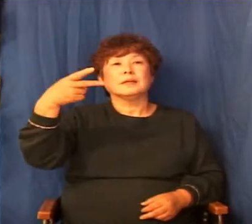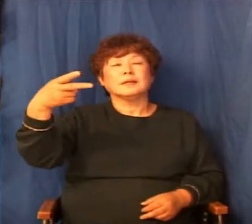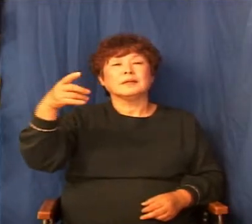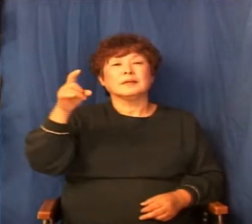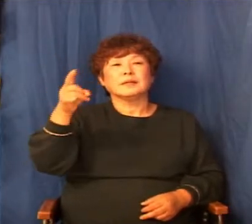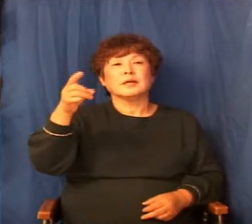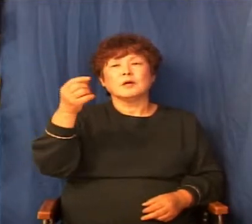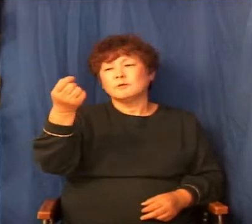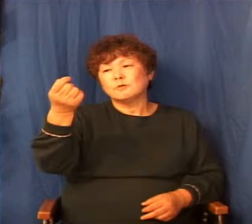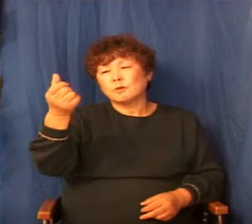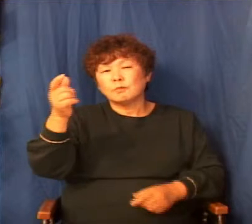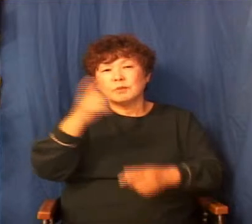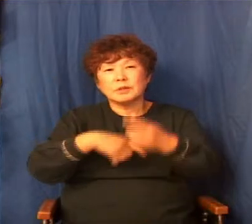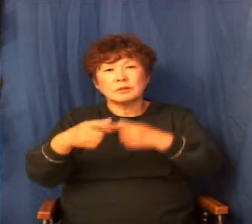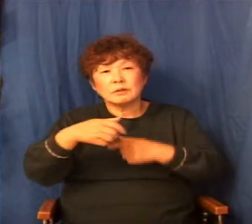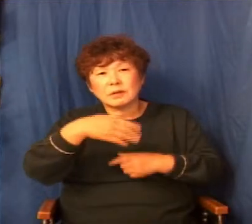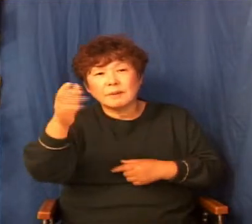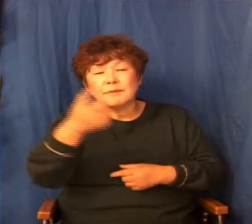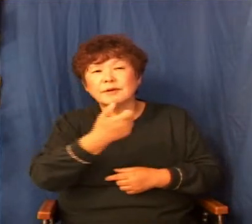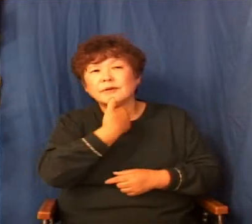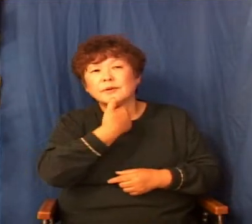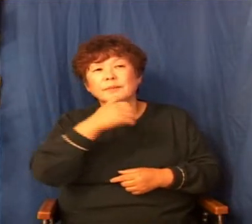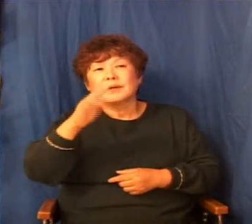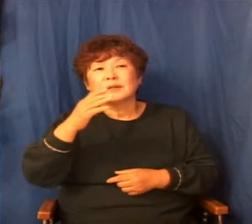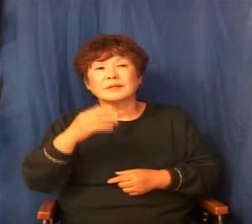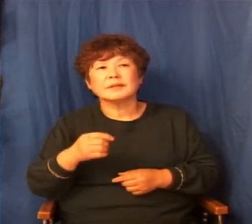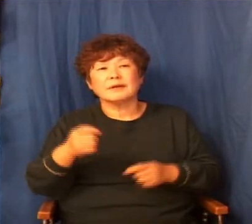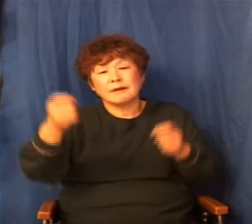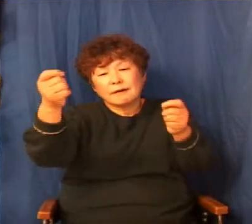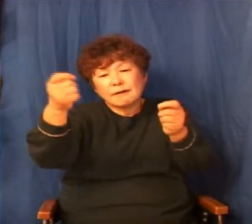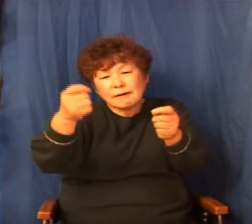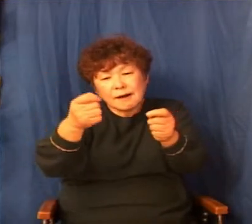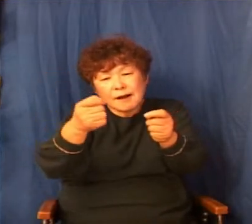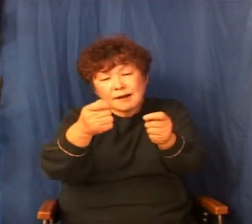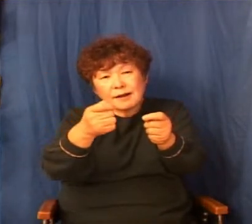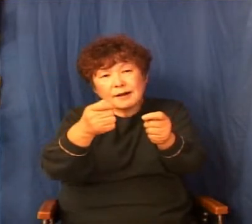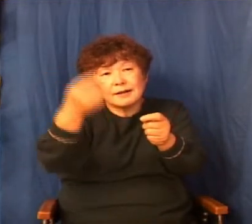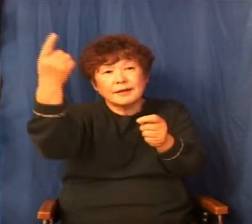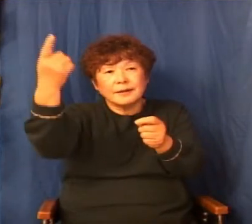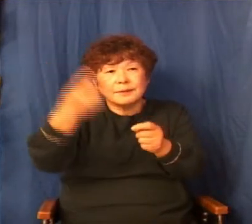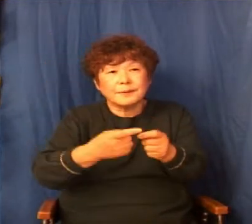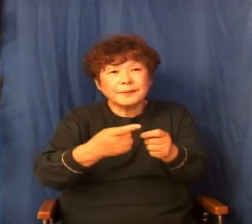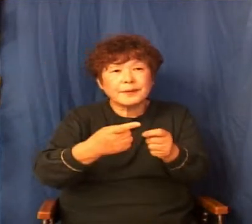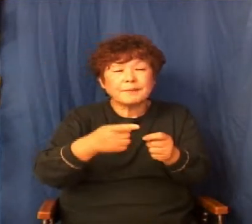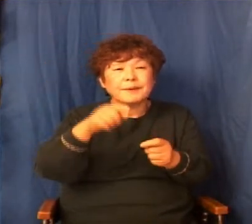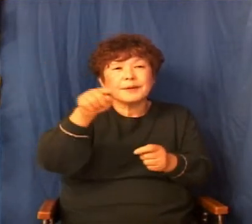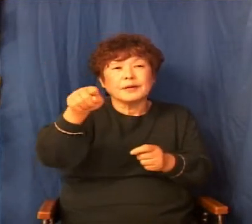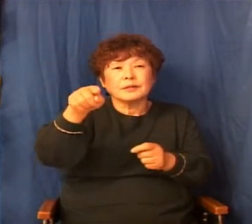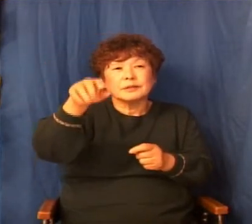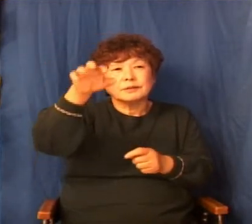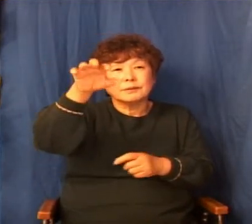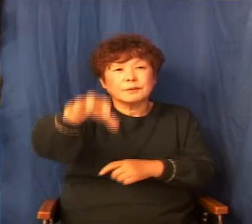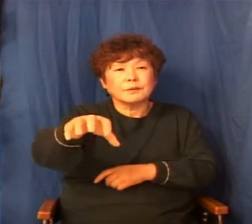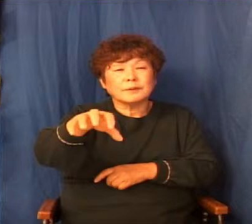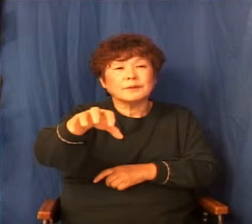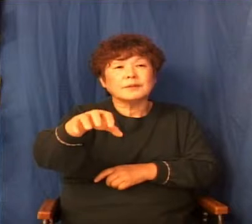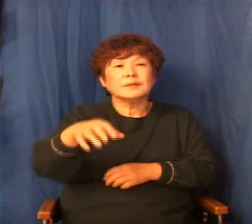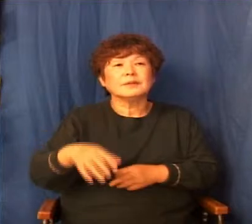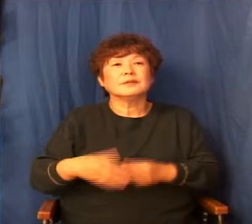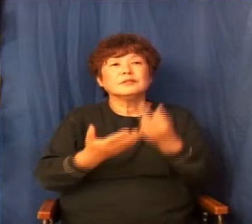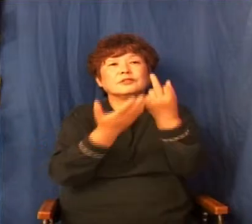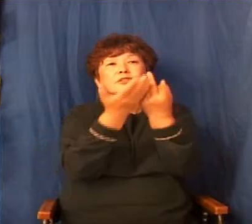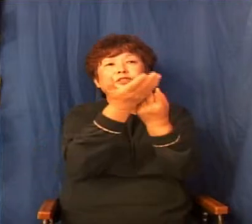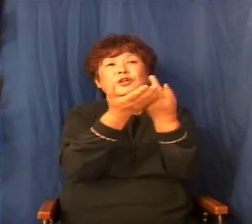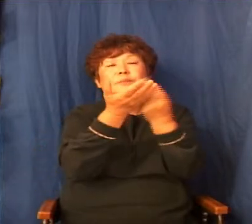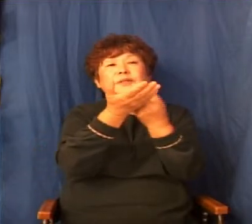조금만 더 가면 로마예요 다 가까이 갖다 놓고 나서 그 멜리데에서 지금 하나님께서 특별